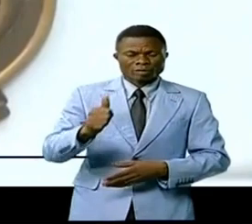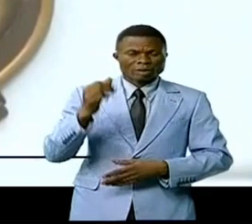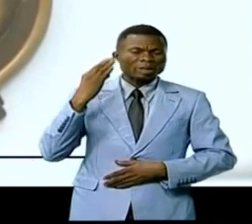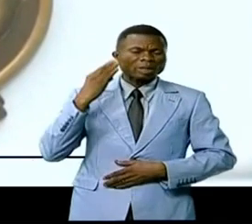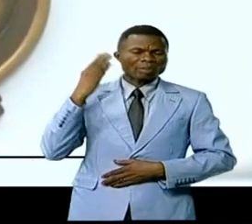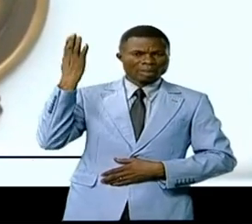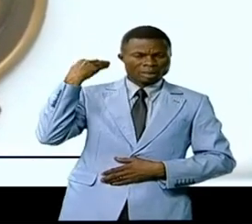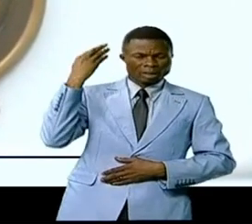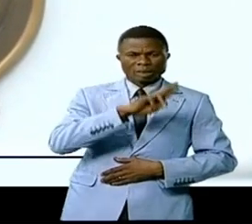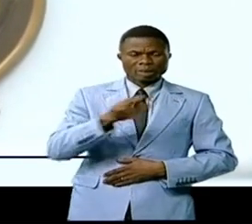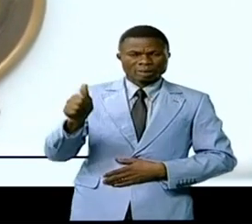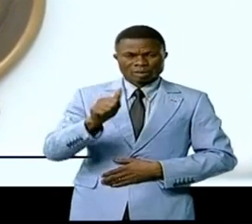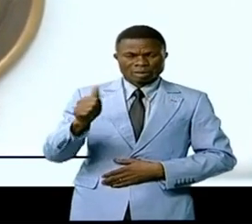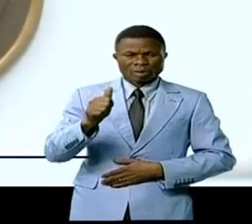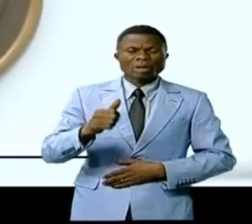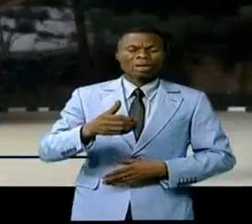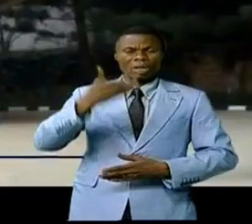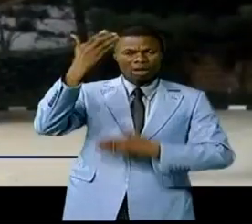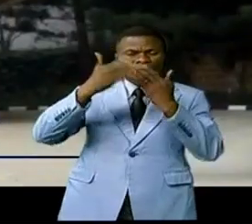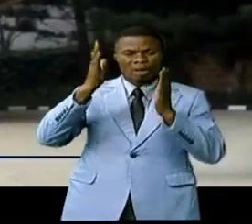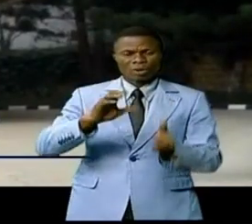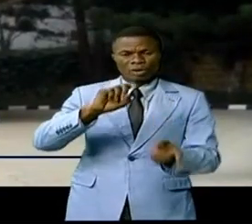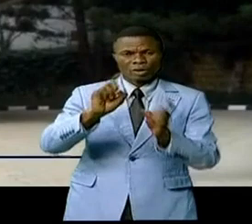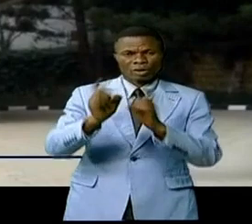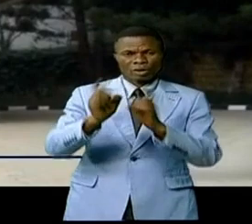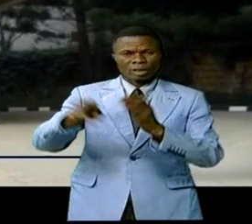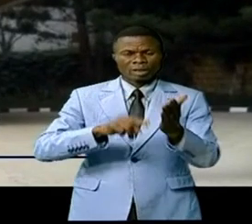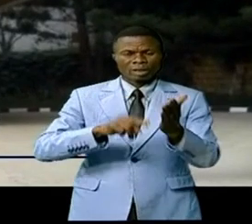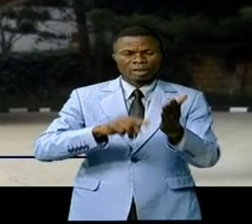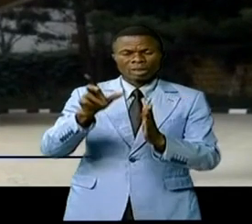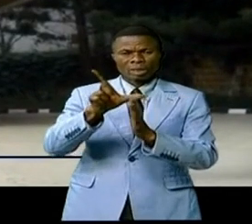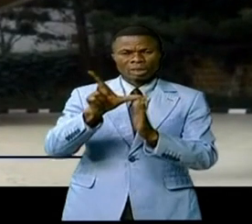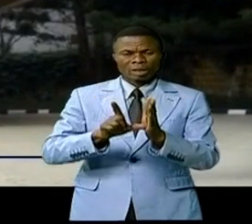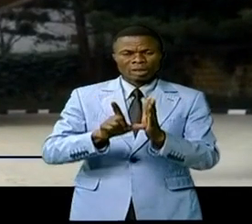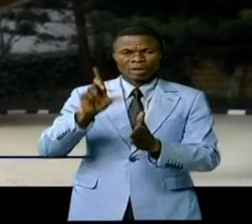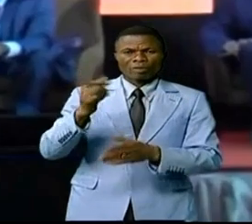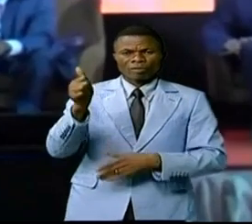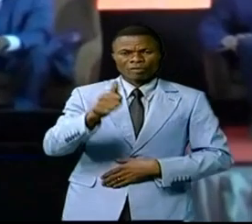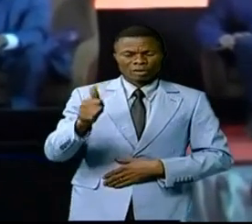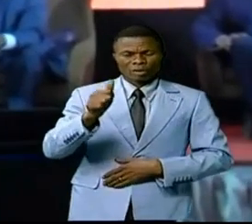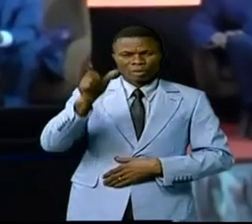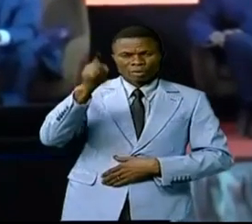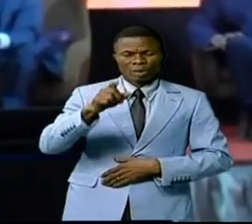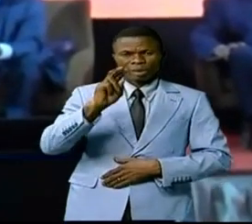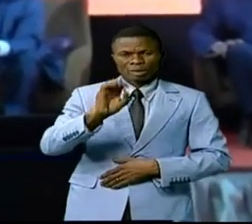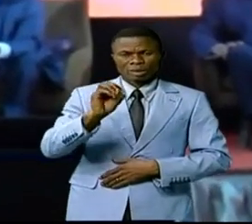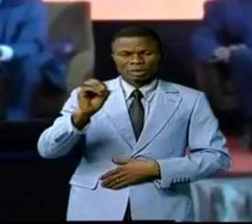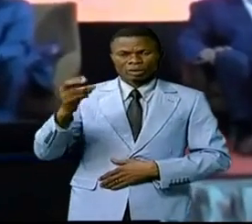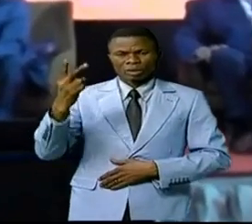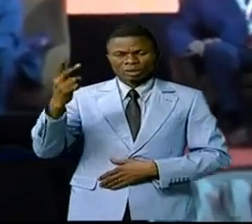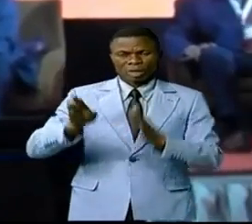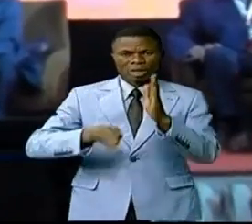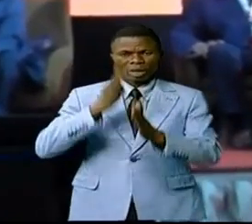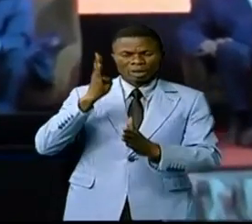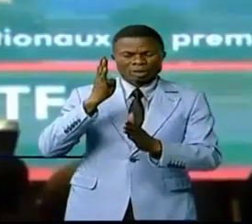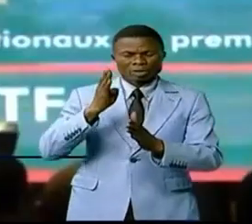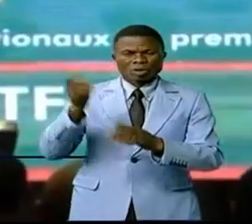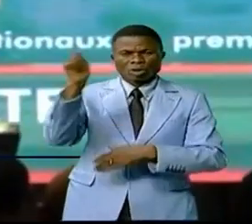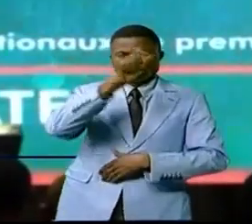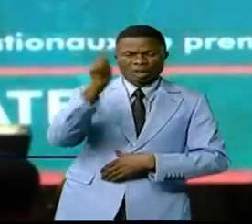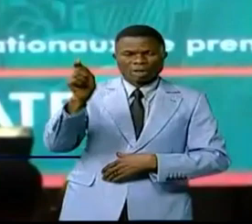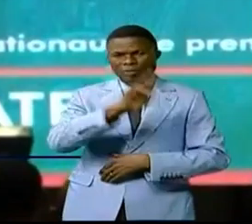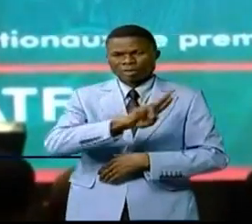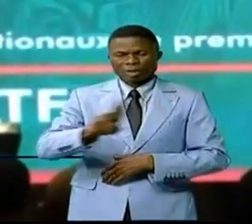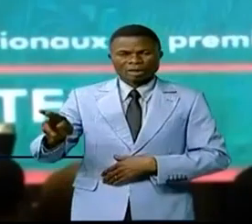2021 à Kigali et ratifié par la loi numéro 21 bar 002 du 14 avril 2021